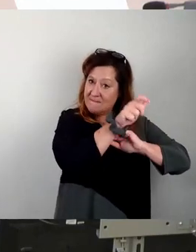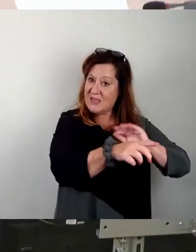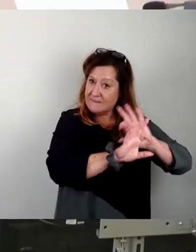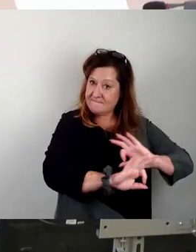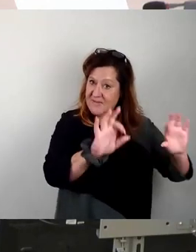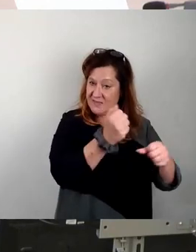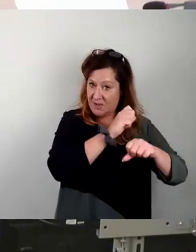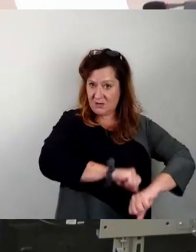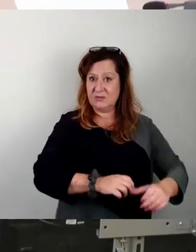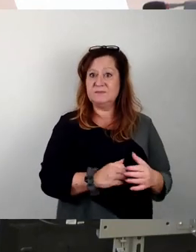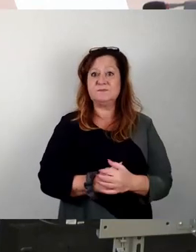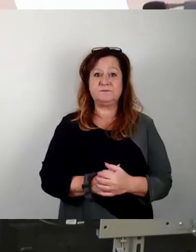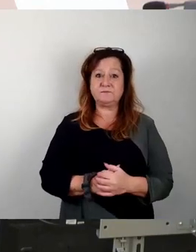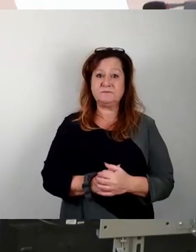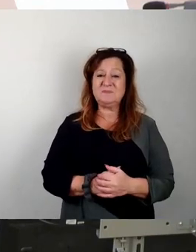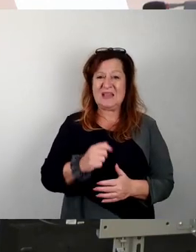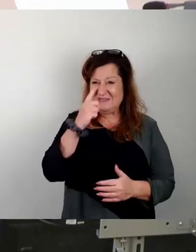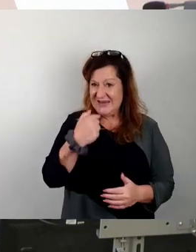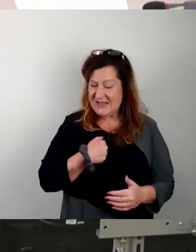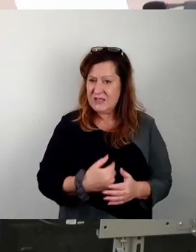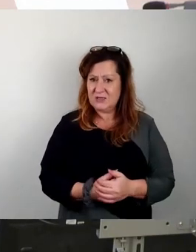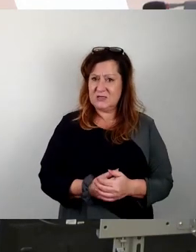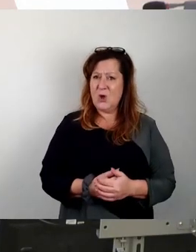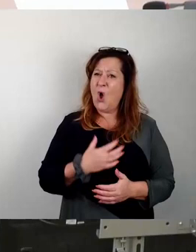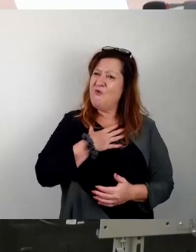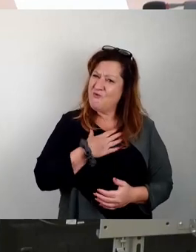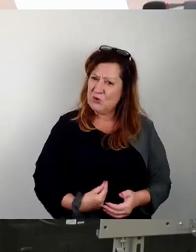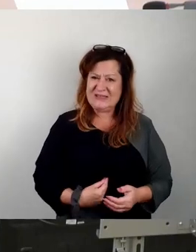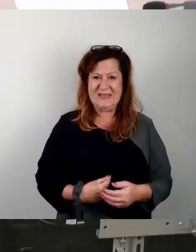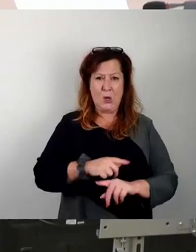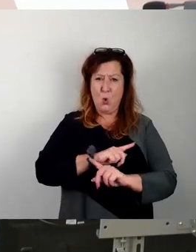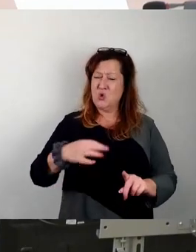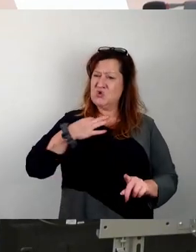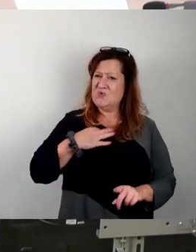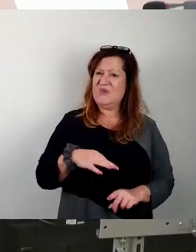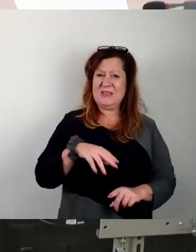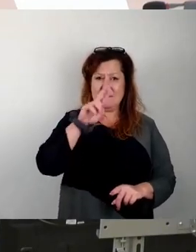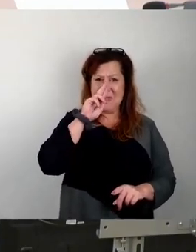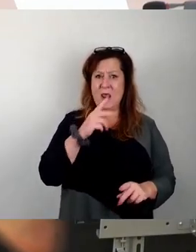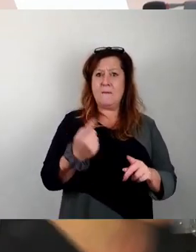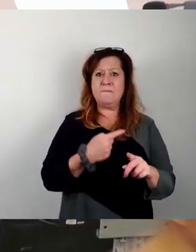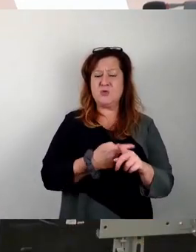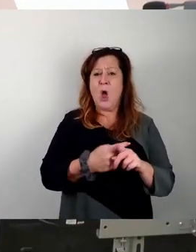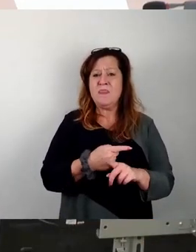Und wenn ich an frustrierte, unzufriedene Männer denke, dann denke ich vor allem an die AfD. Danke.